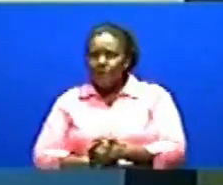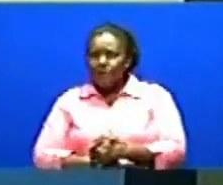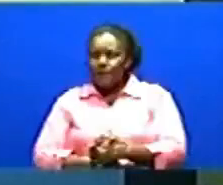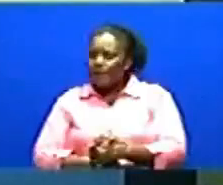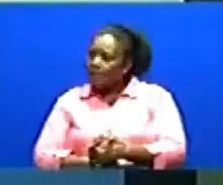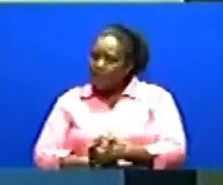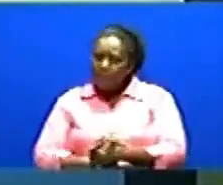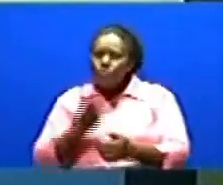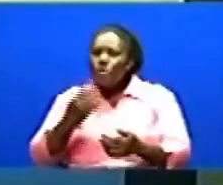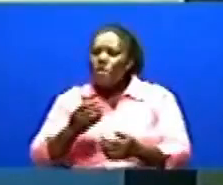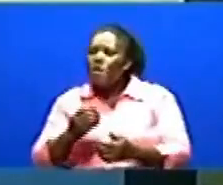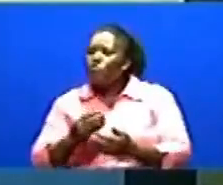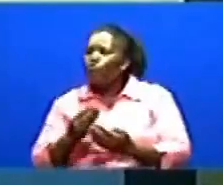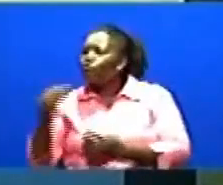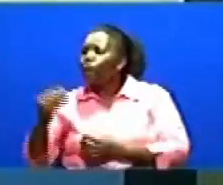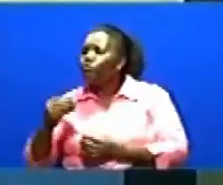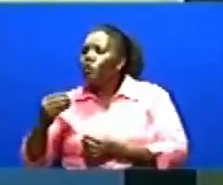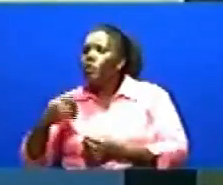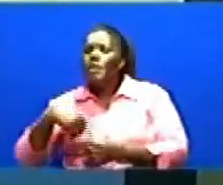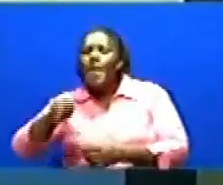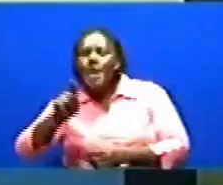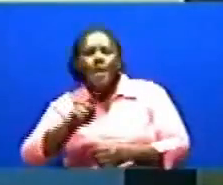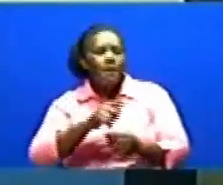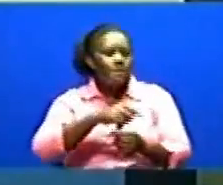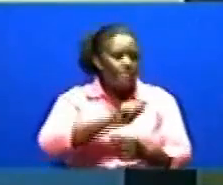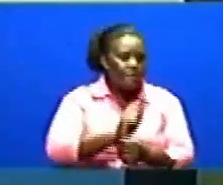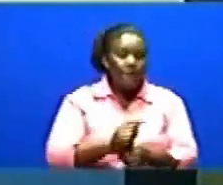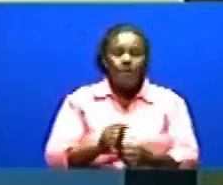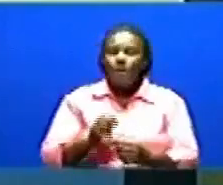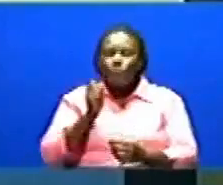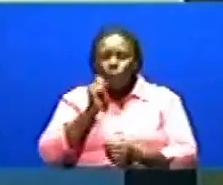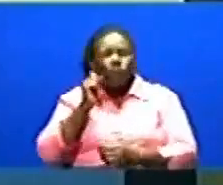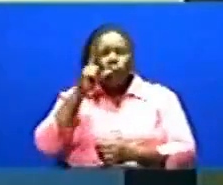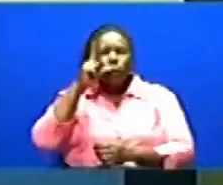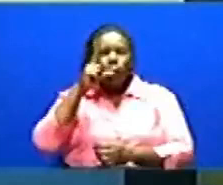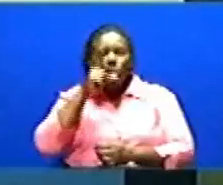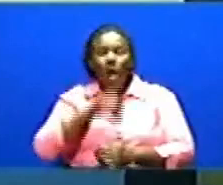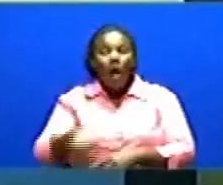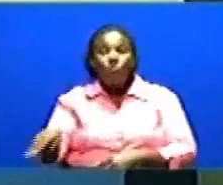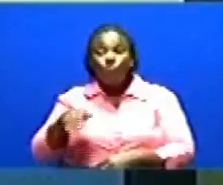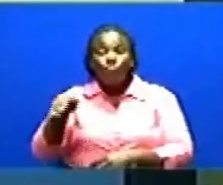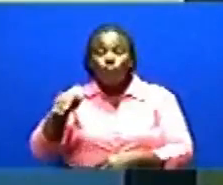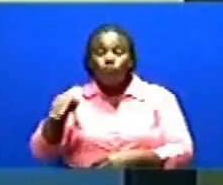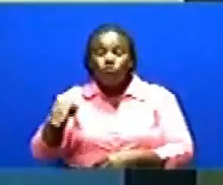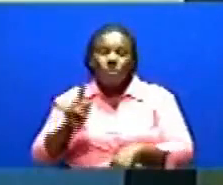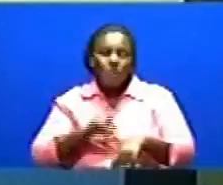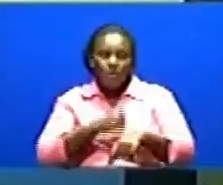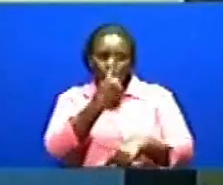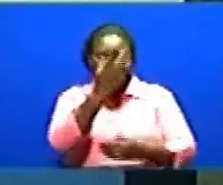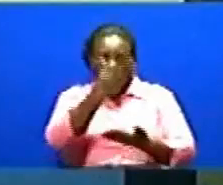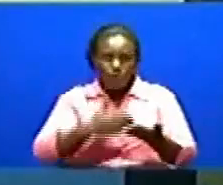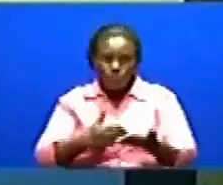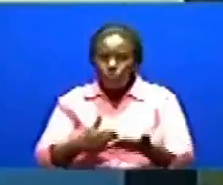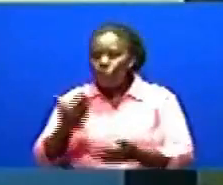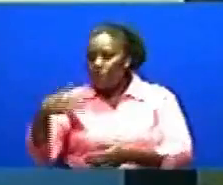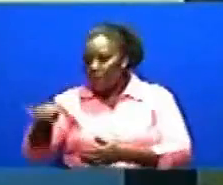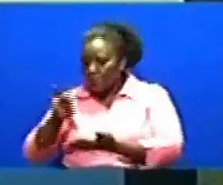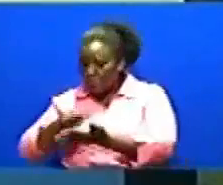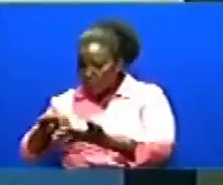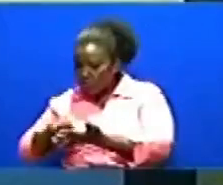ndadukani Kuminwa mchele Wanaamu kakama kawaida Kama zamani Samuja na nusu hivya subuhi Wanakunya wa chai Wanaingia kazi